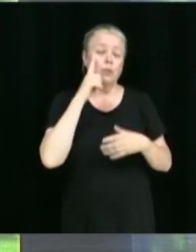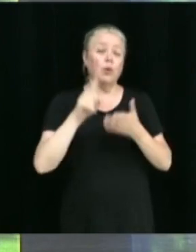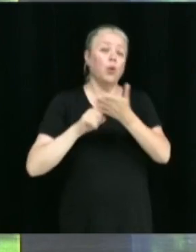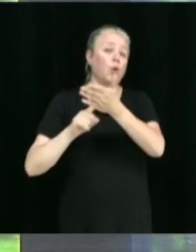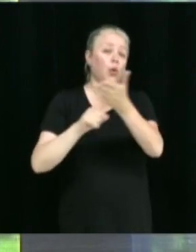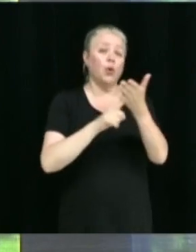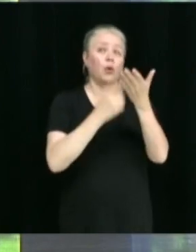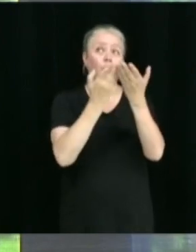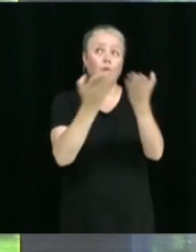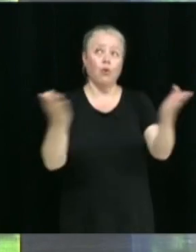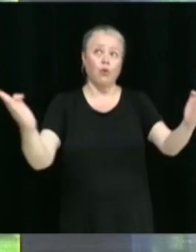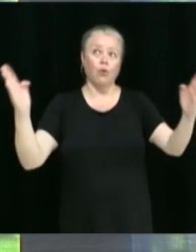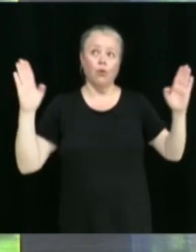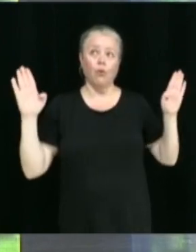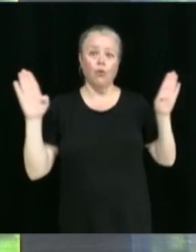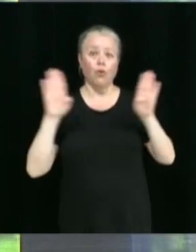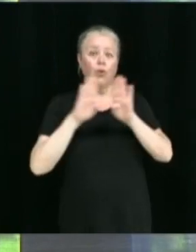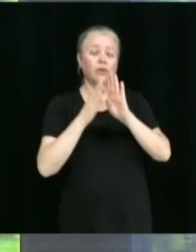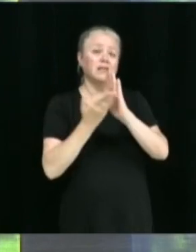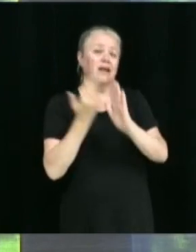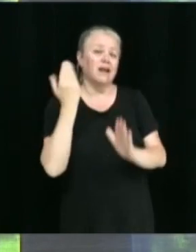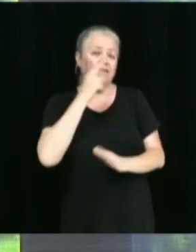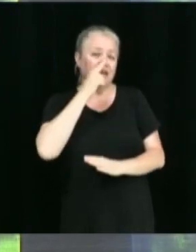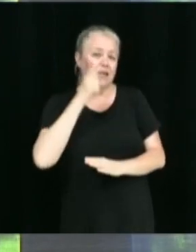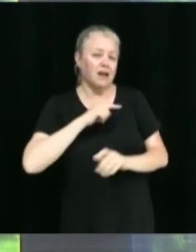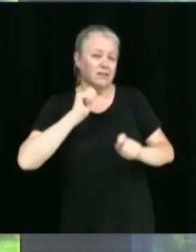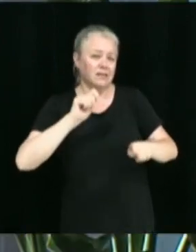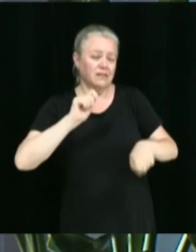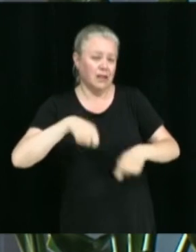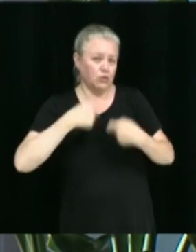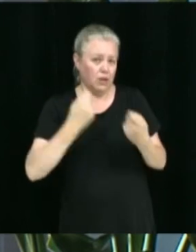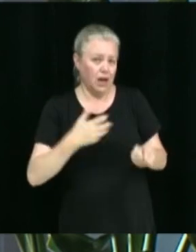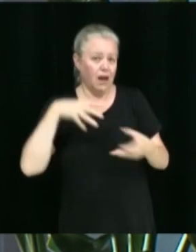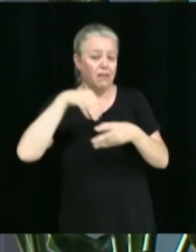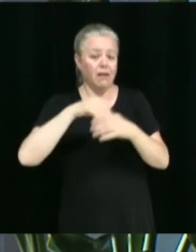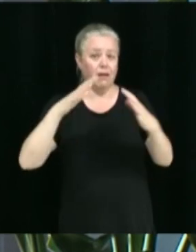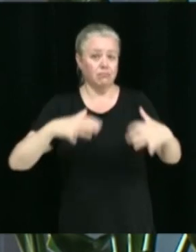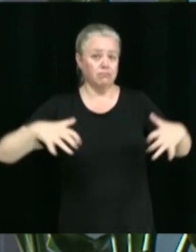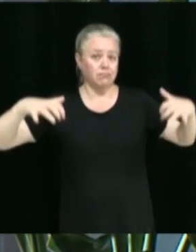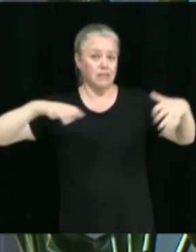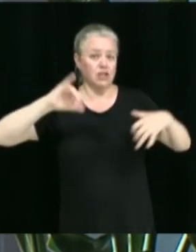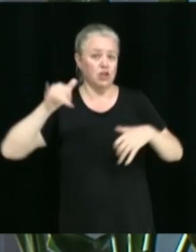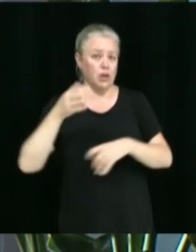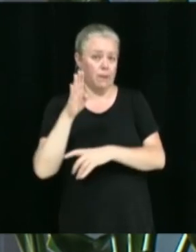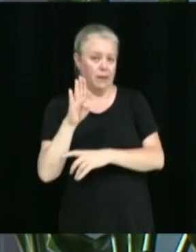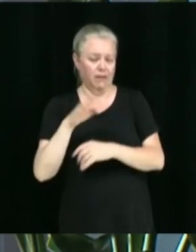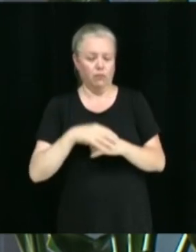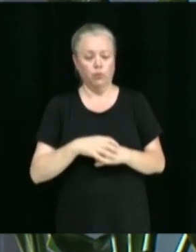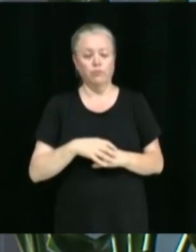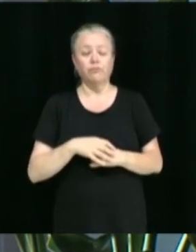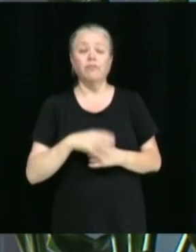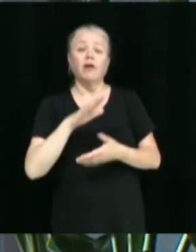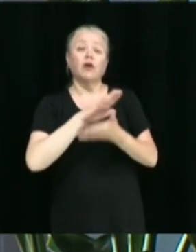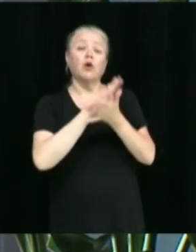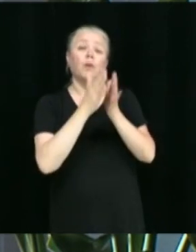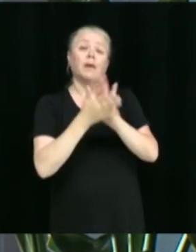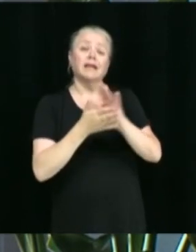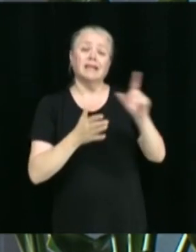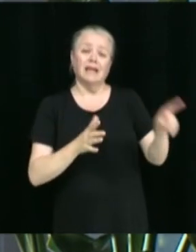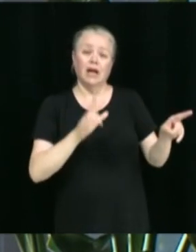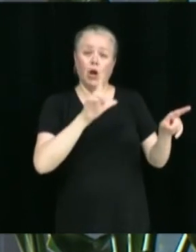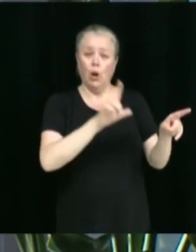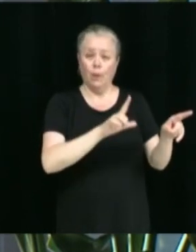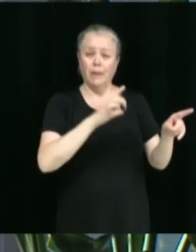et de retrait du gaz naturel au pavillon Jean-Béliveau. Il s'agit d'autoriser la réalisation du contrat par la firme Lemay-Côté